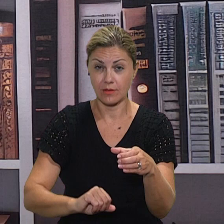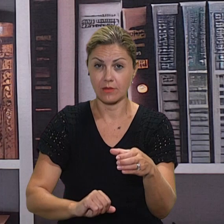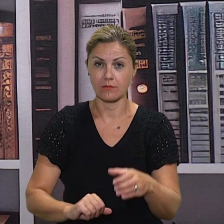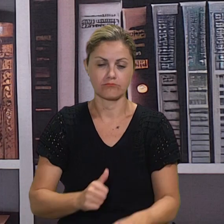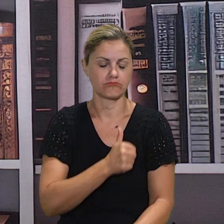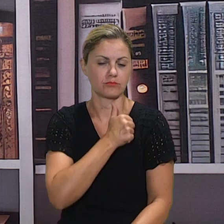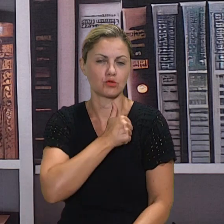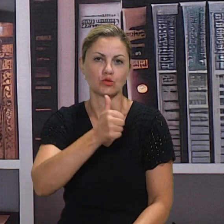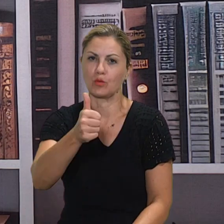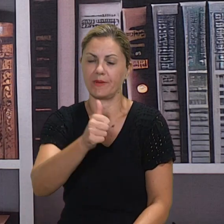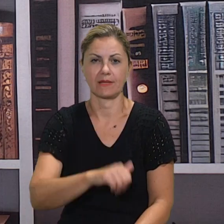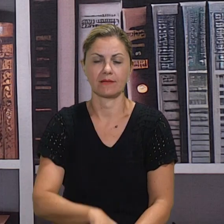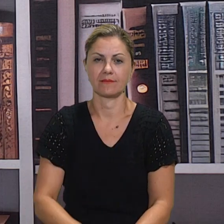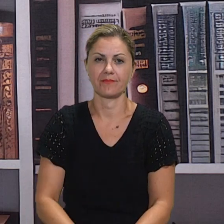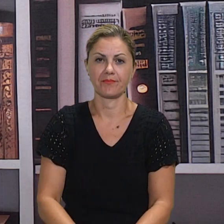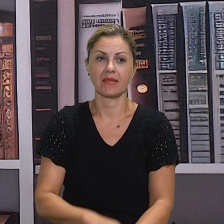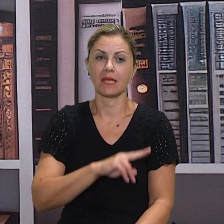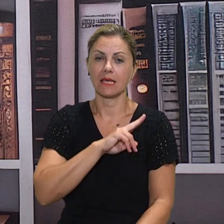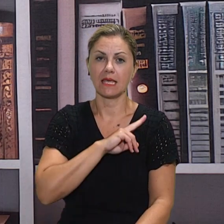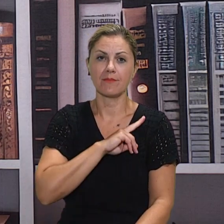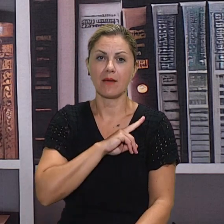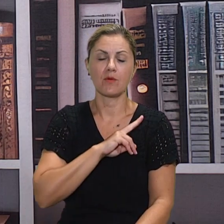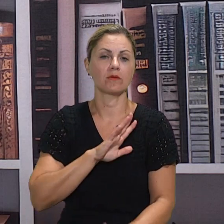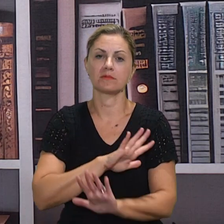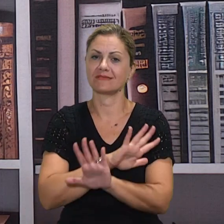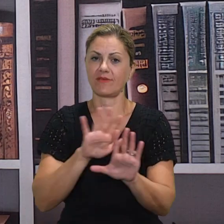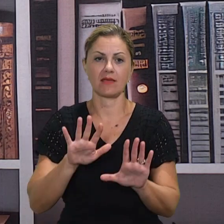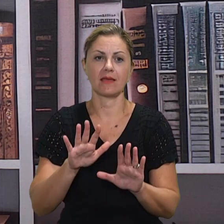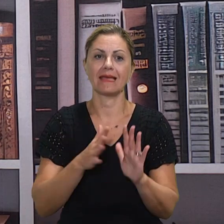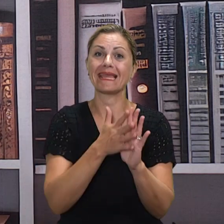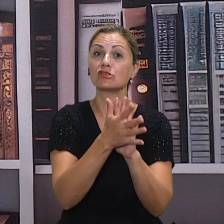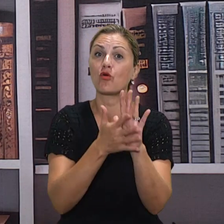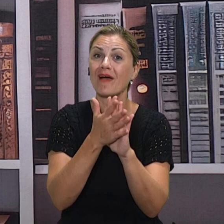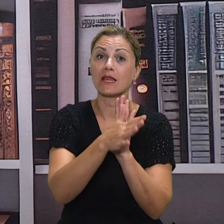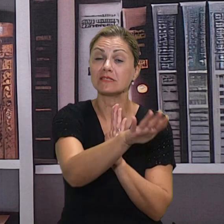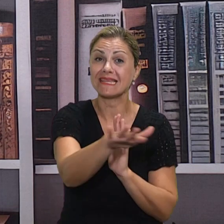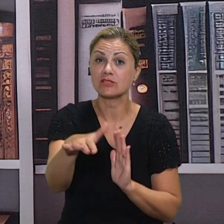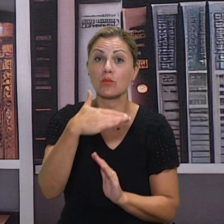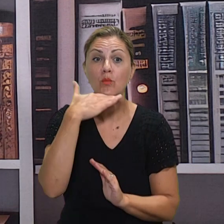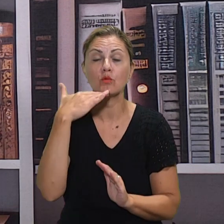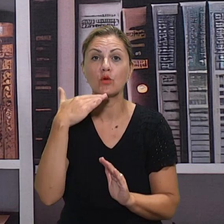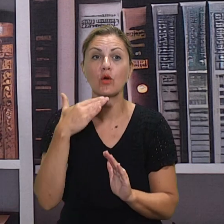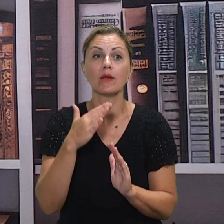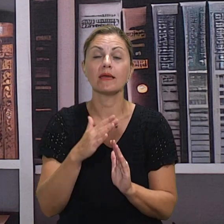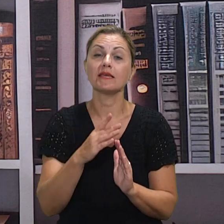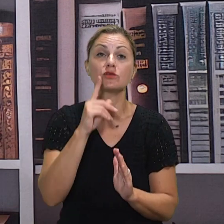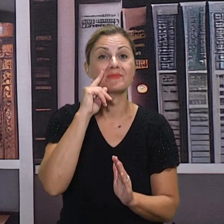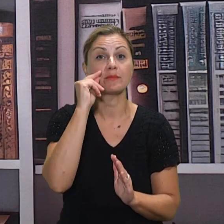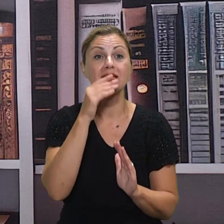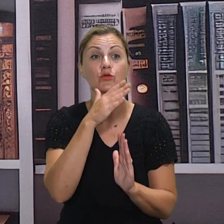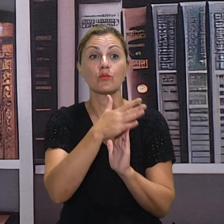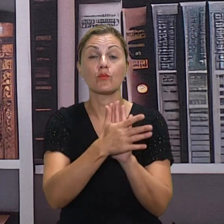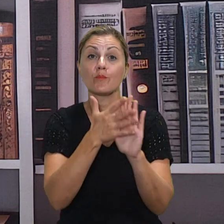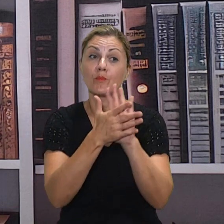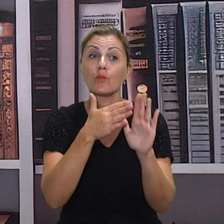dobar posao. Svakodnevno dolaze ili na nastavu, pričaju sa djecom, pričaju s roditeljima i opet se